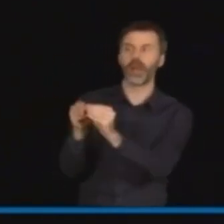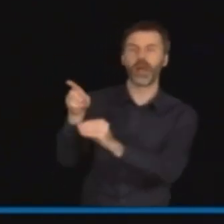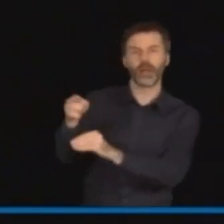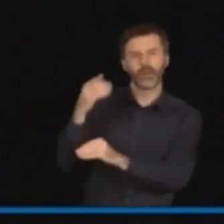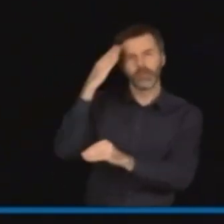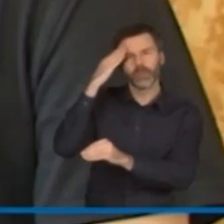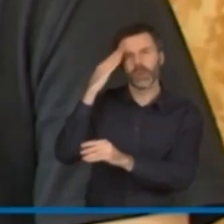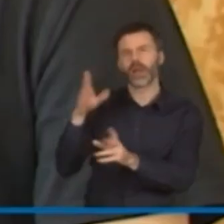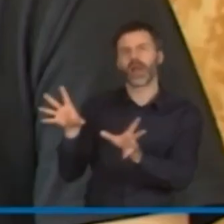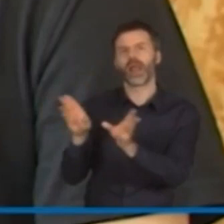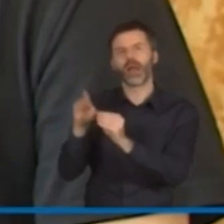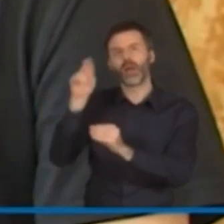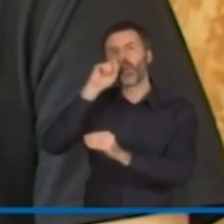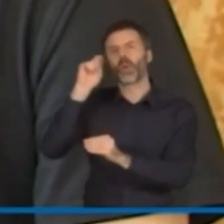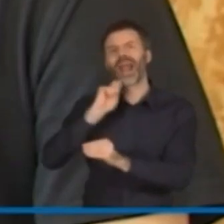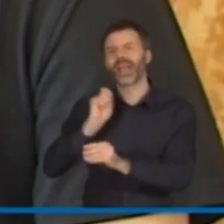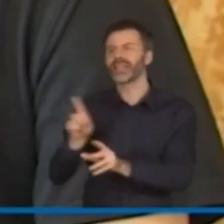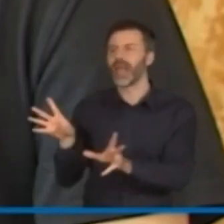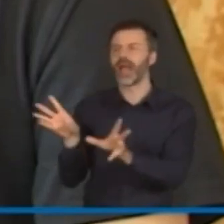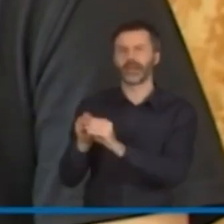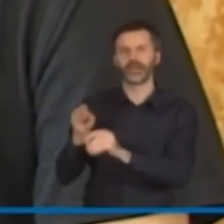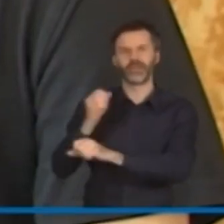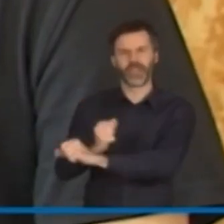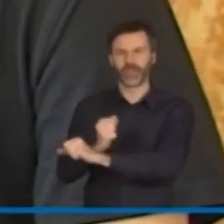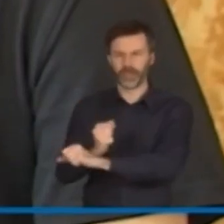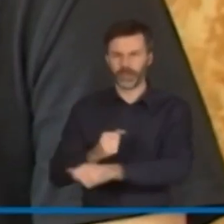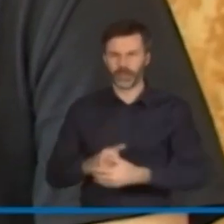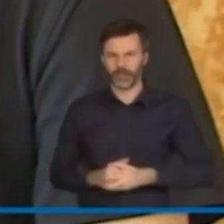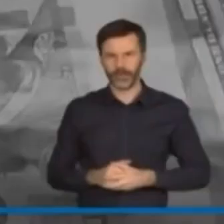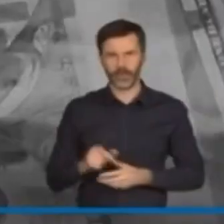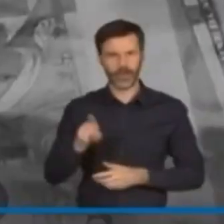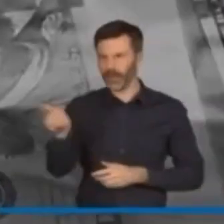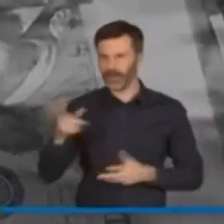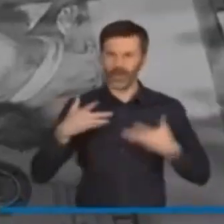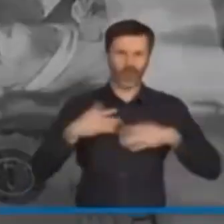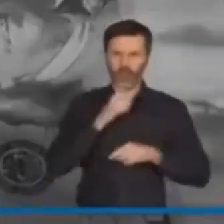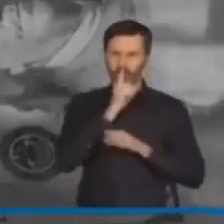Ukraińców. Oni mimo wszystko nie chcą milczeć.